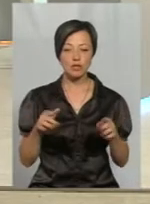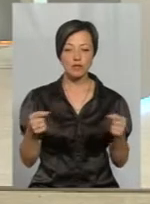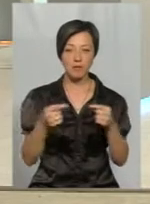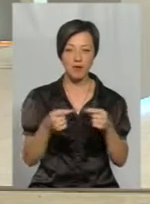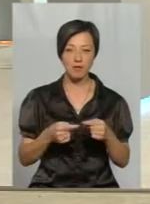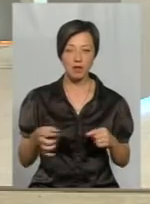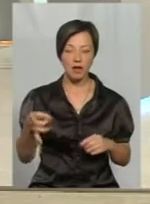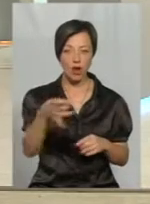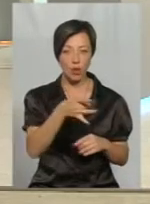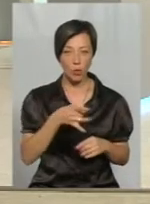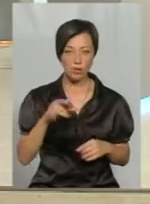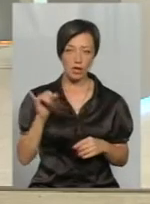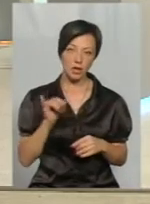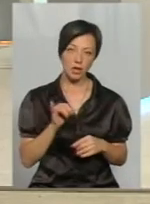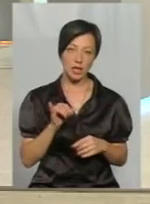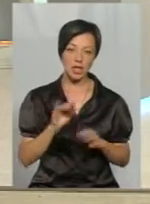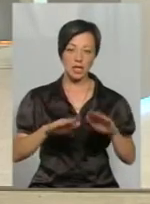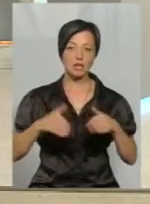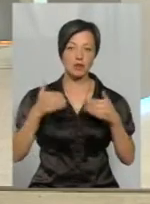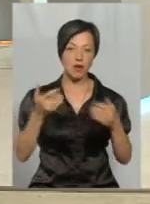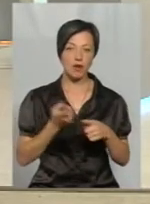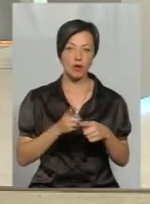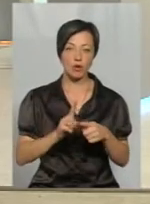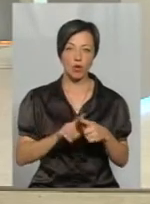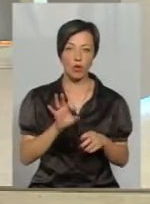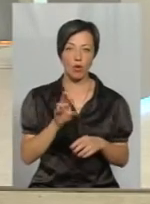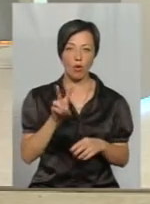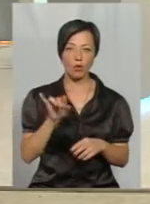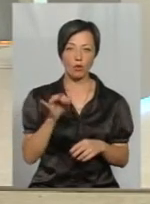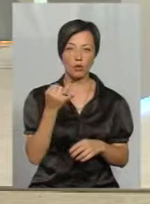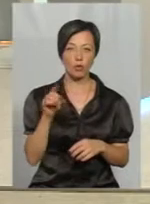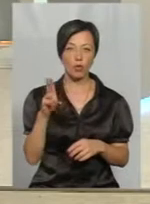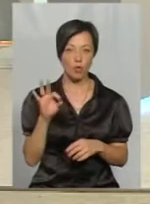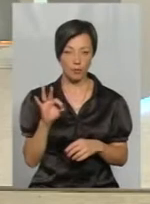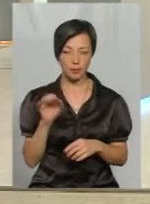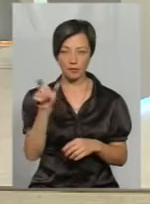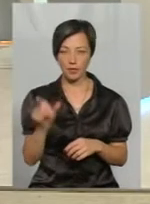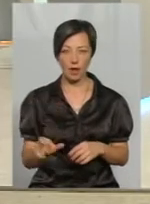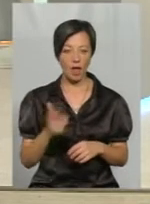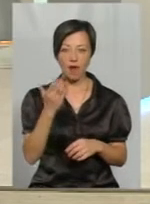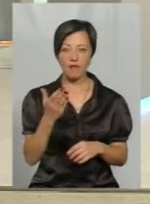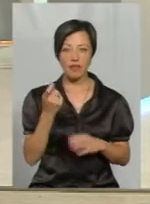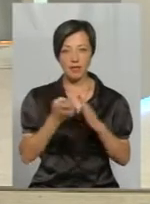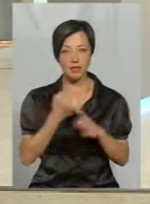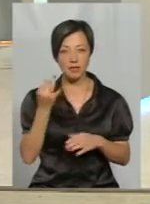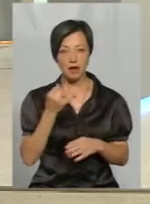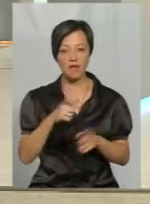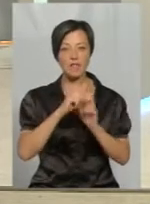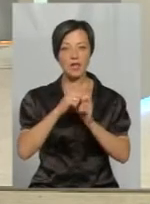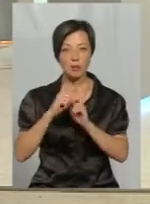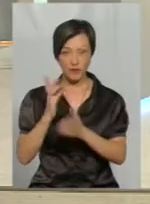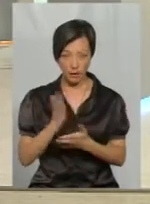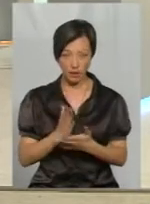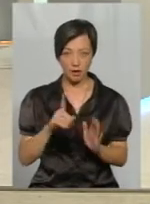районах і ініціював його пан Олуйко. А ви не цікавились, чи надійшли вже відповіді, пане